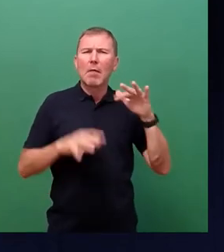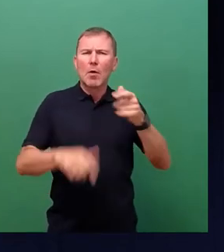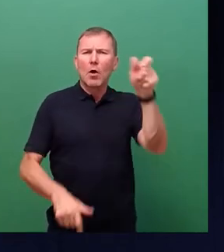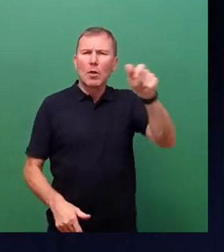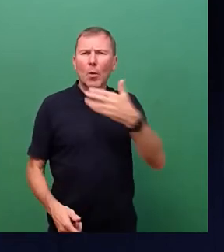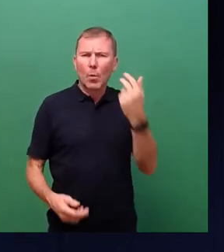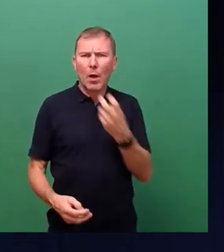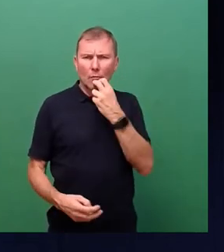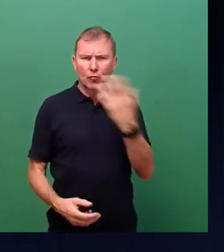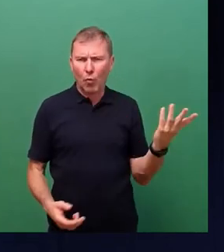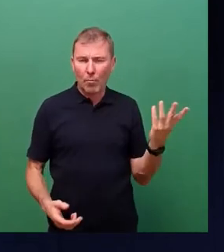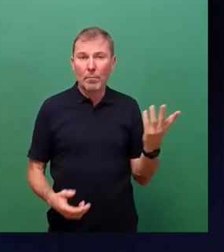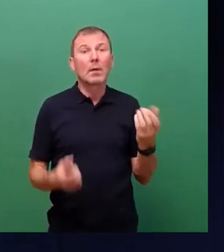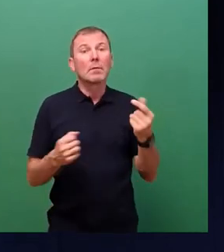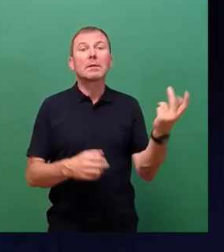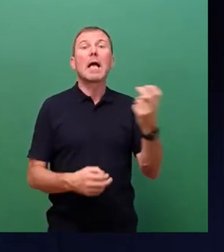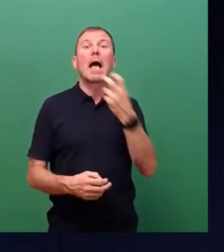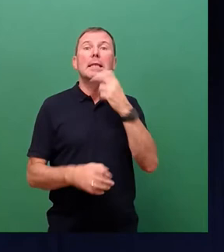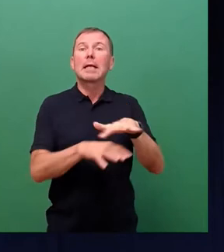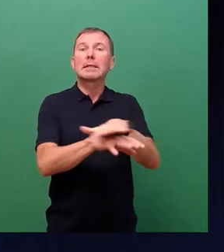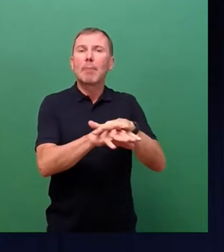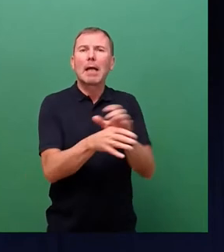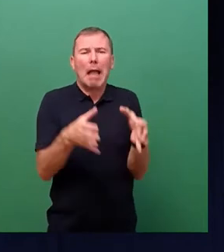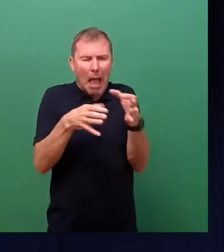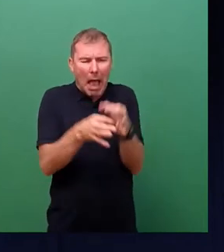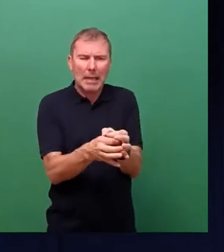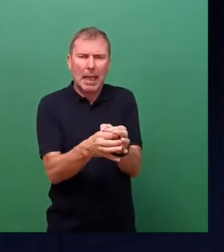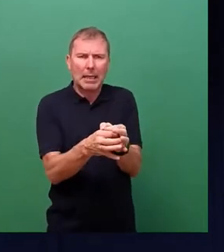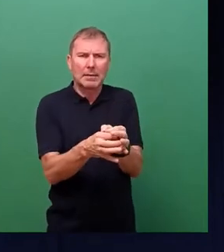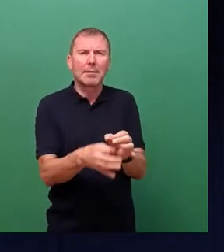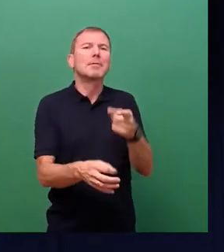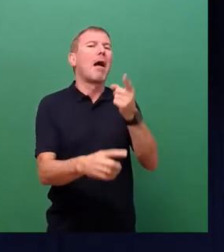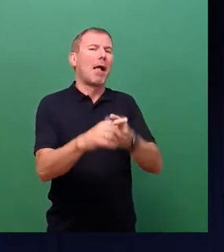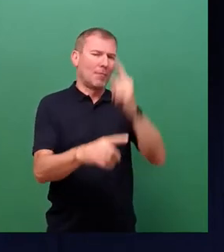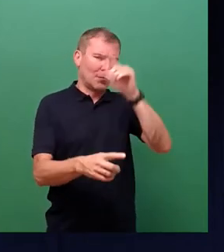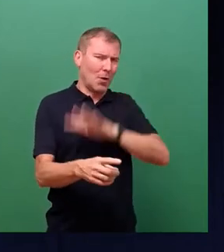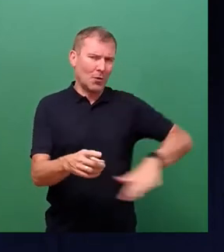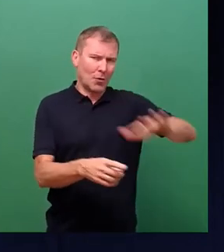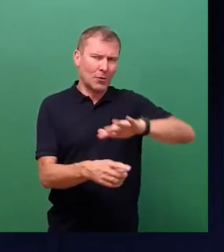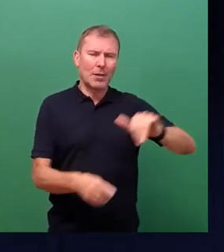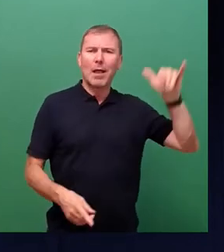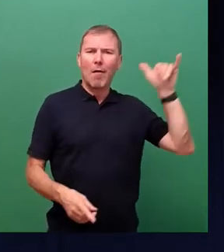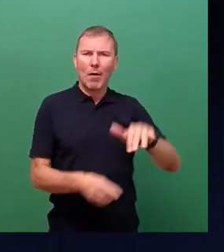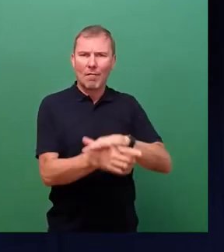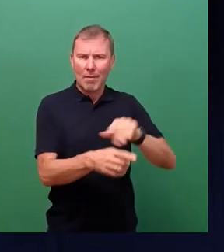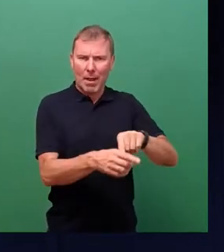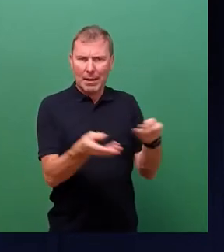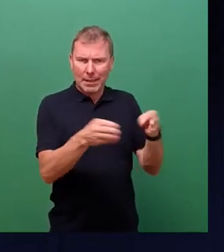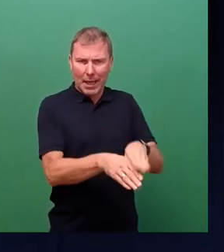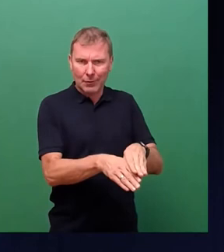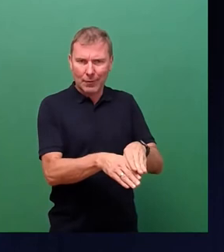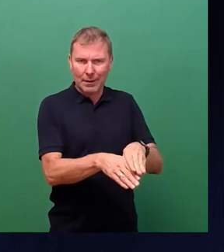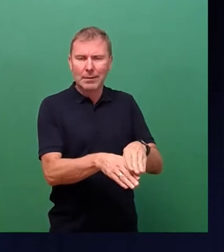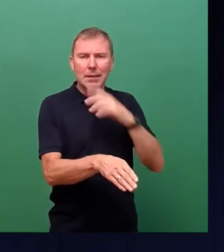darauf zurückzuführen, dass der Netzbereich sehr klein war. Das war halb so groß wie Deutschland. Der Aircourt-Bereich hat dazu geführt, dass die